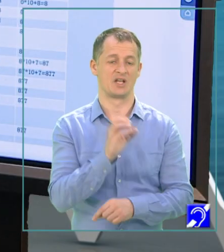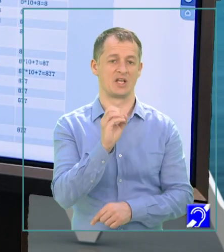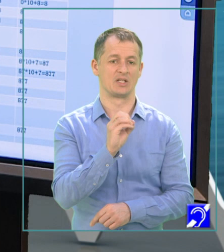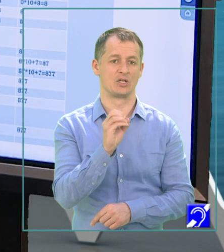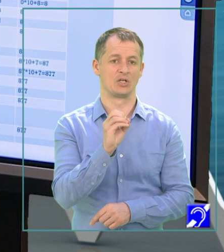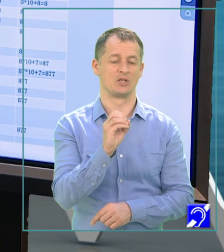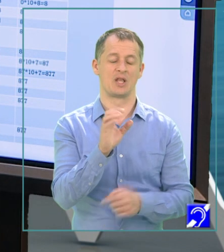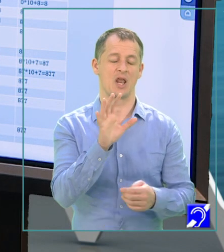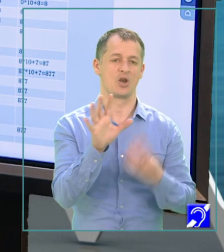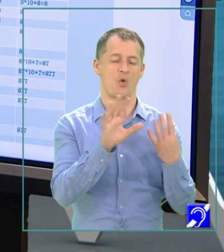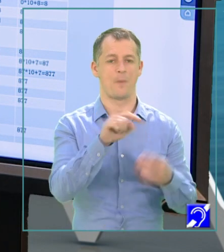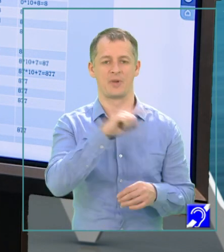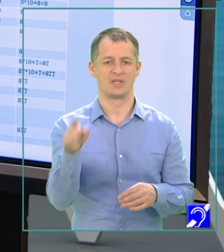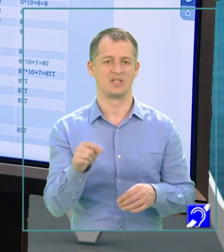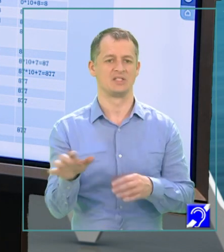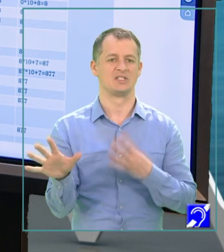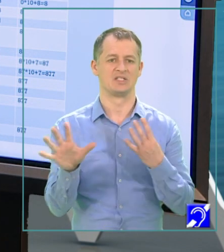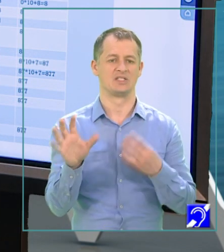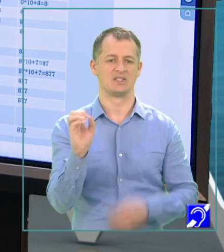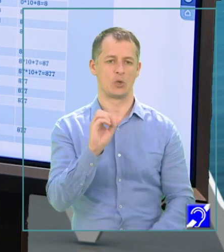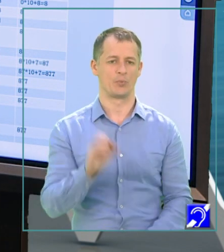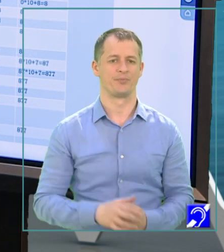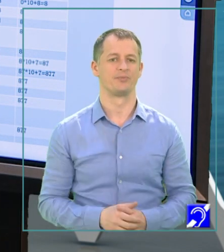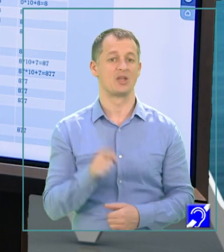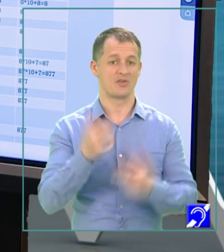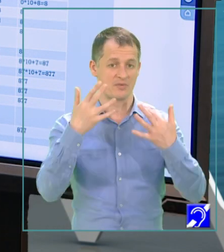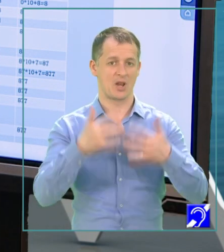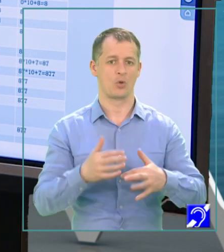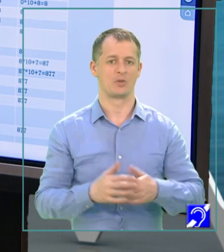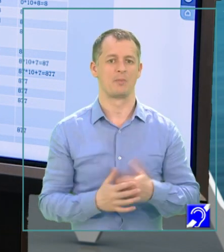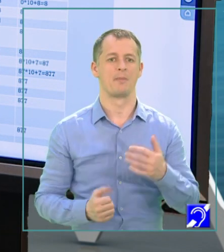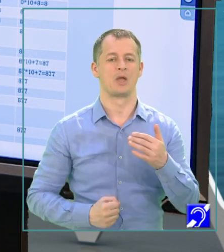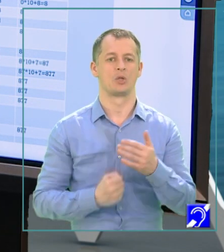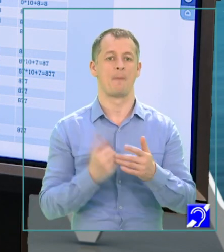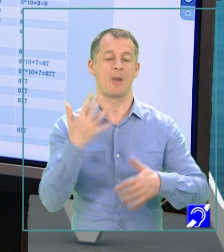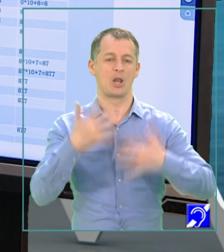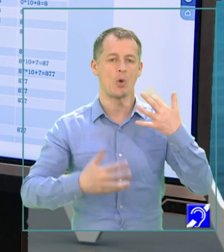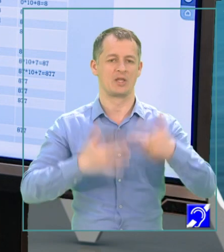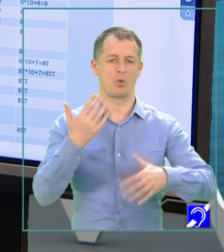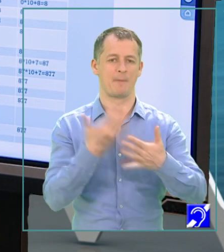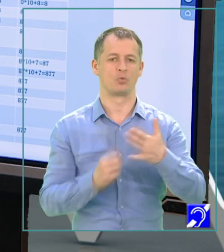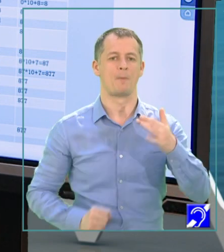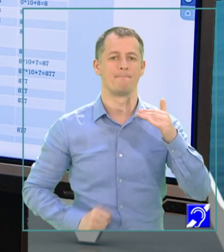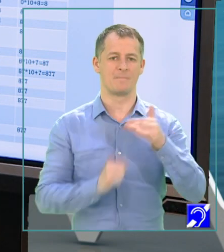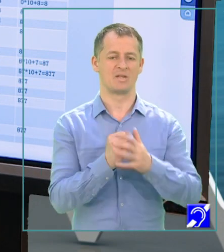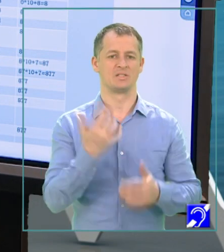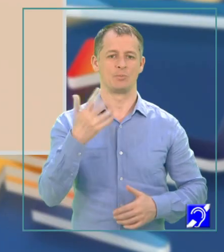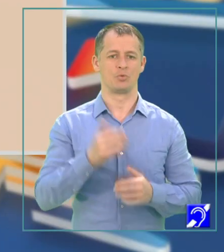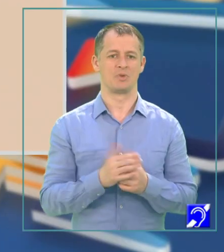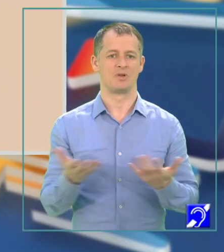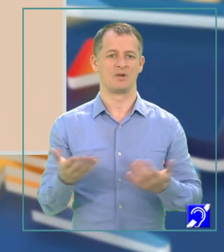Aici avem algoritmul pentru maximul numărului în care